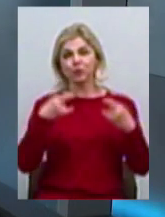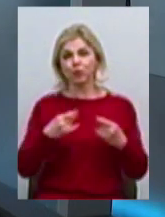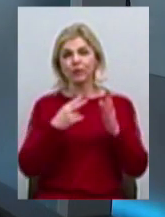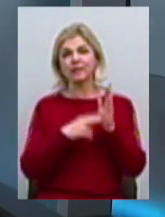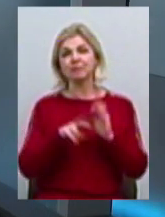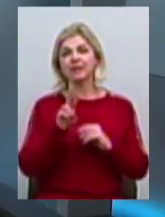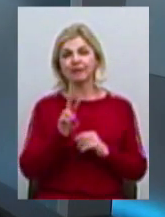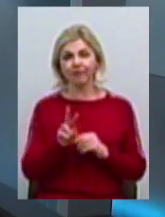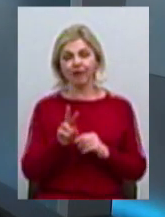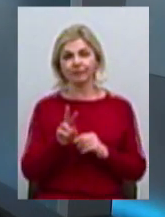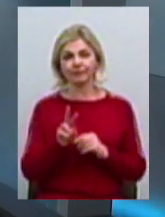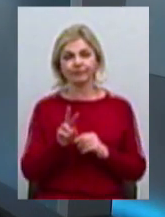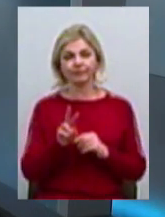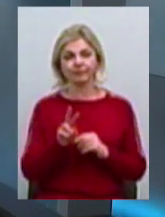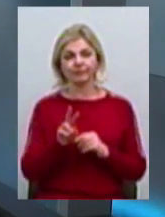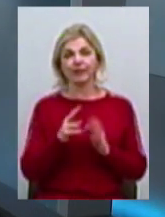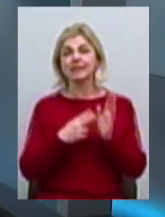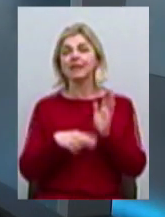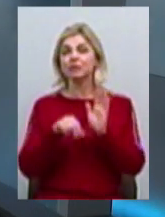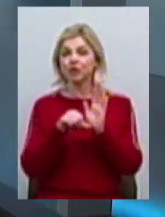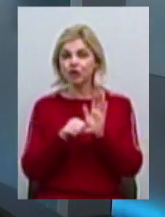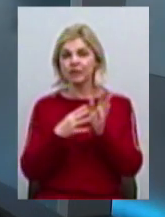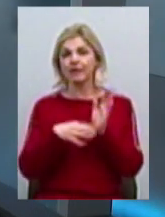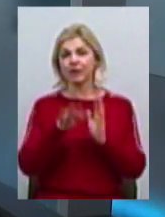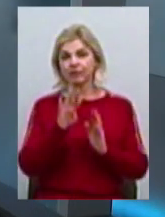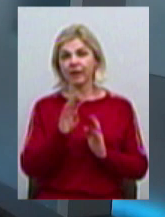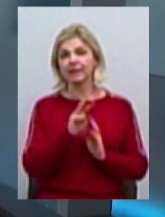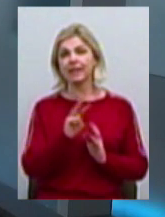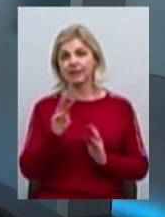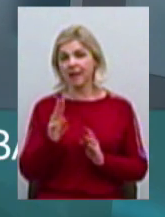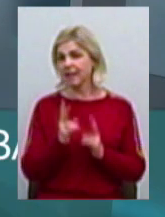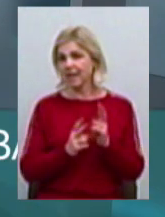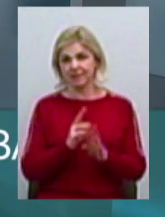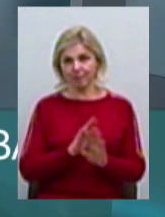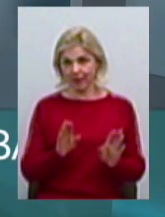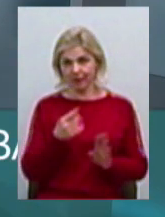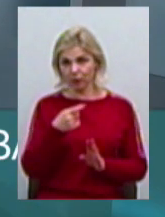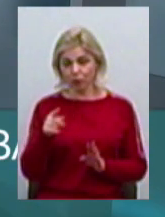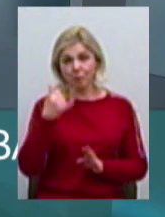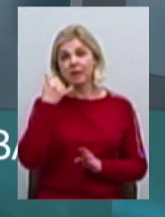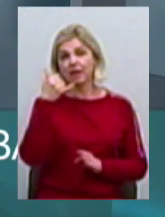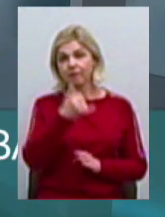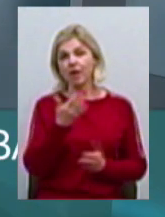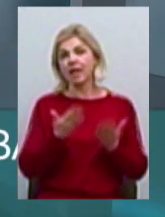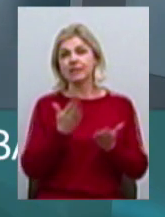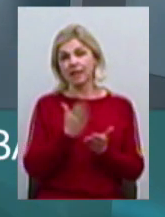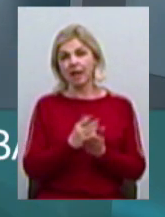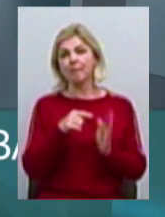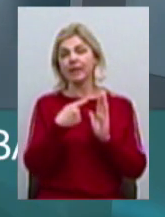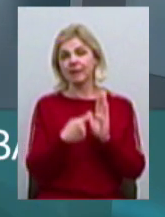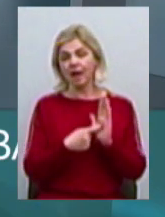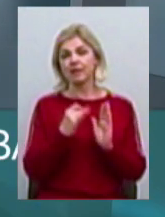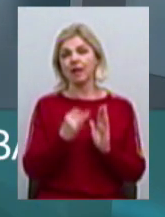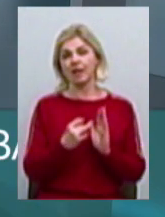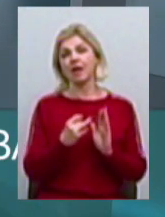-92-33, він незмінний. Телефонуйте, якщо є запитання, побажання, у нас залишиться трошки